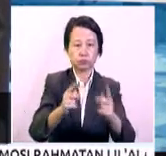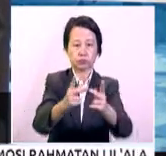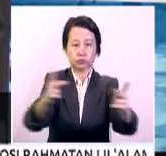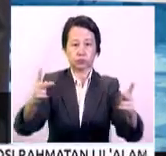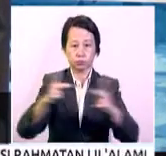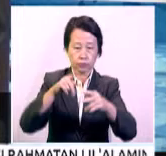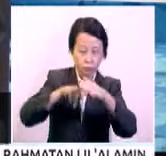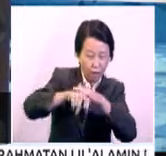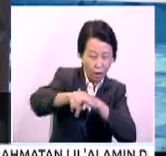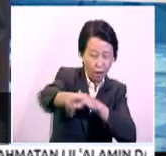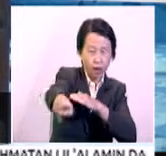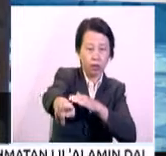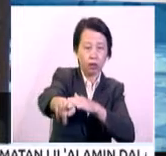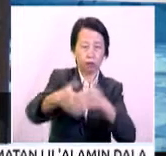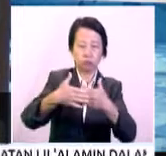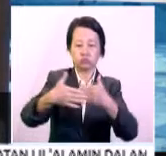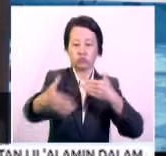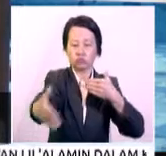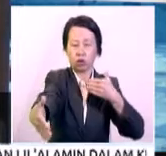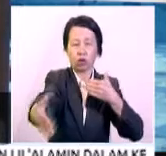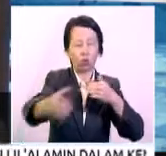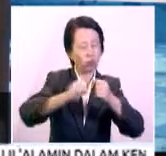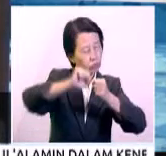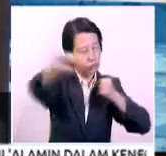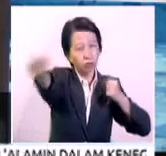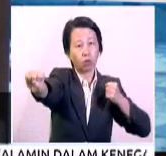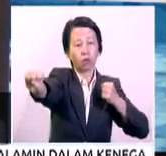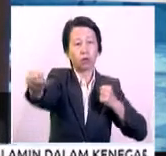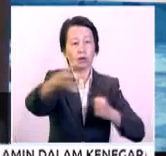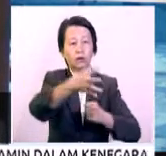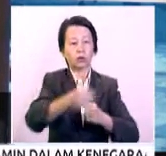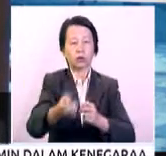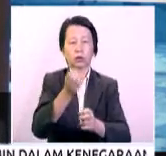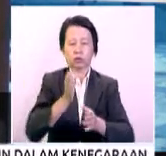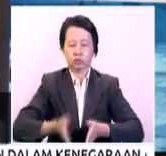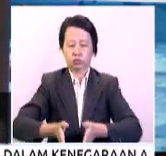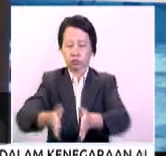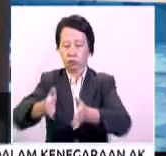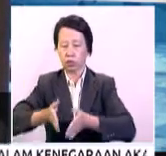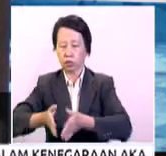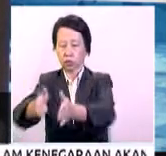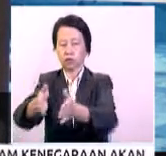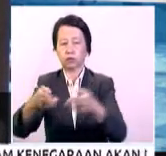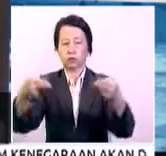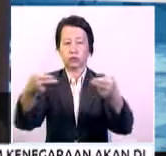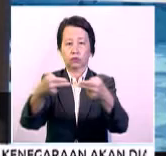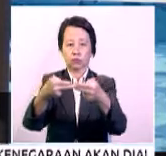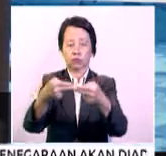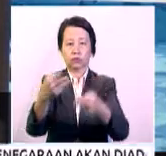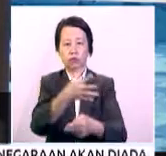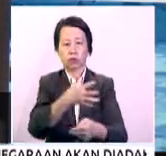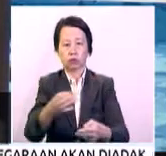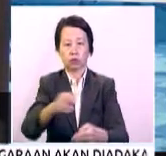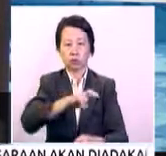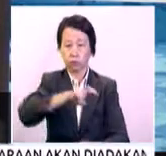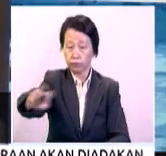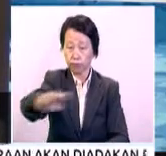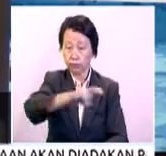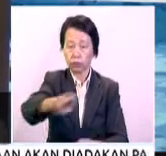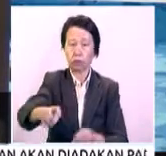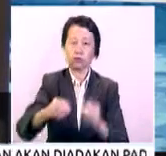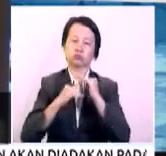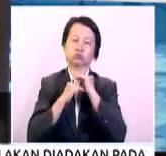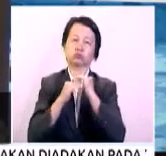pendalaman yang amat jauh serta jalan-jalan perhubungan serta pengangkutan yang